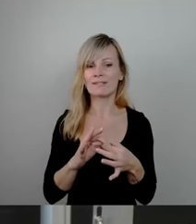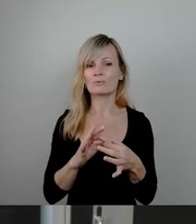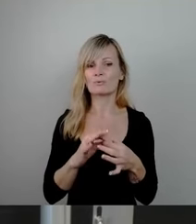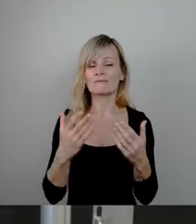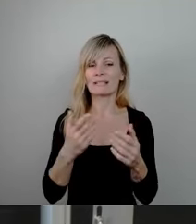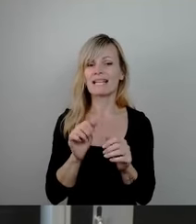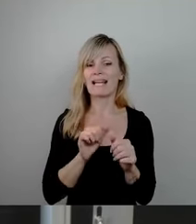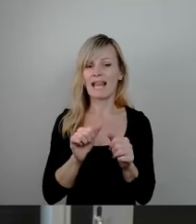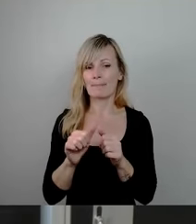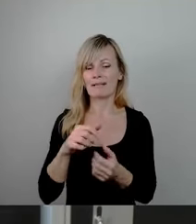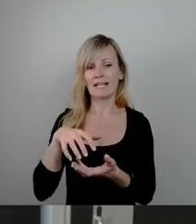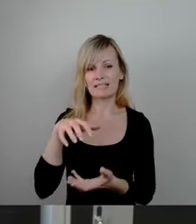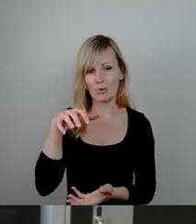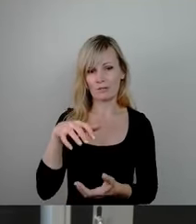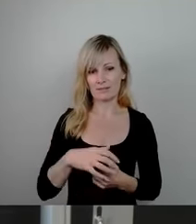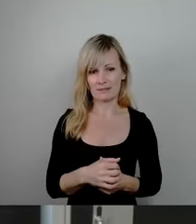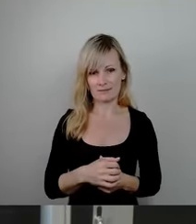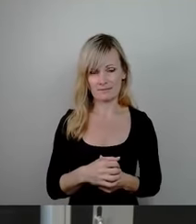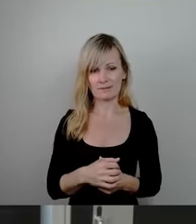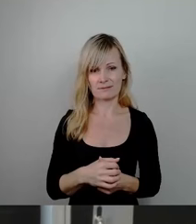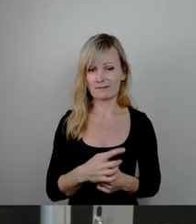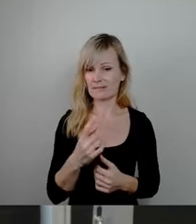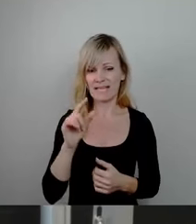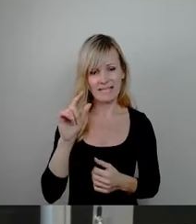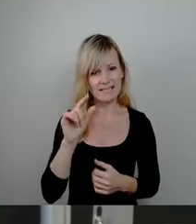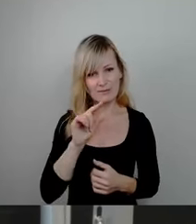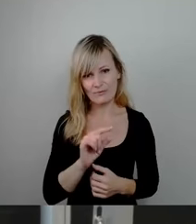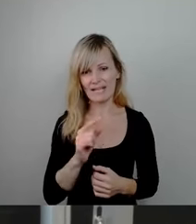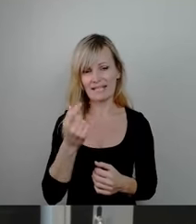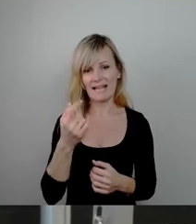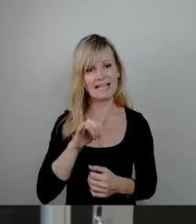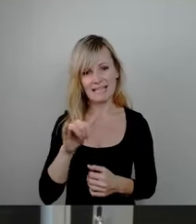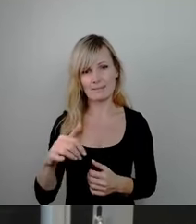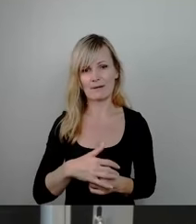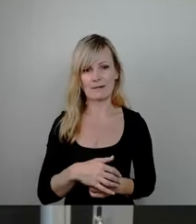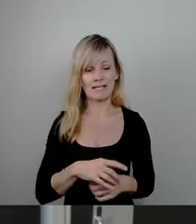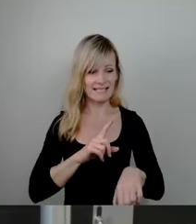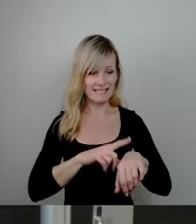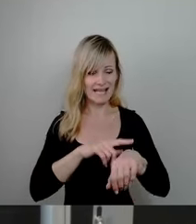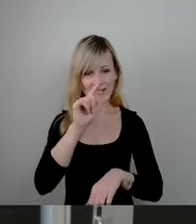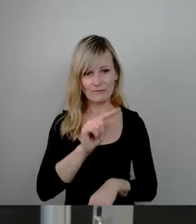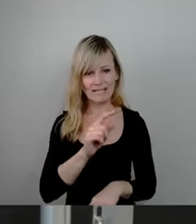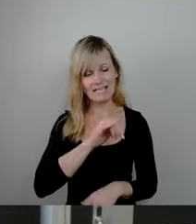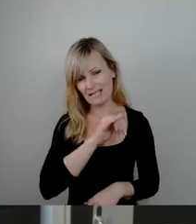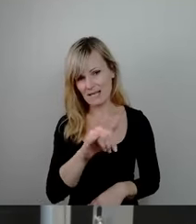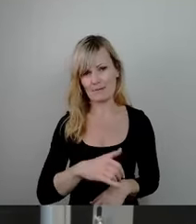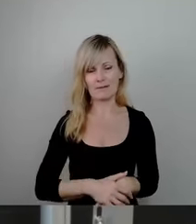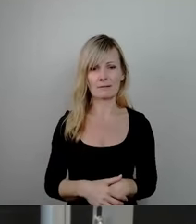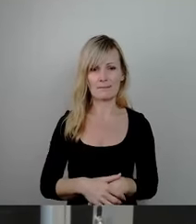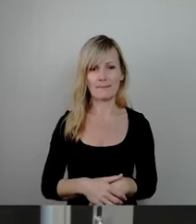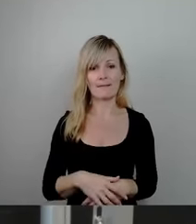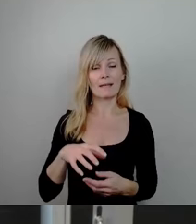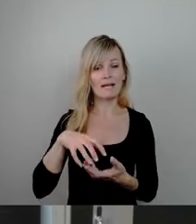tun. Wir haben immer zu wenig Geld, wir haben immer zu wenig Zeit und wir haben auch in unserer Verwaltung knappe Ressourcen.